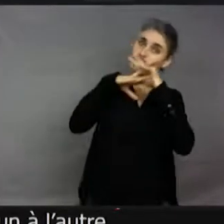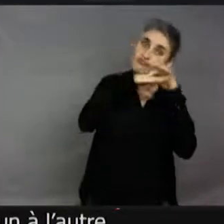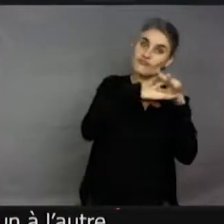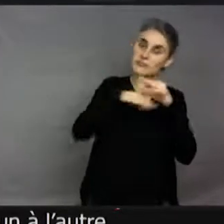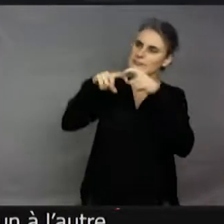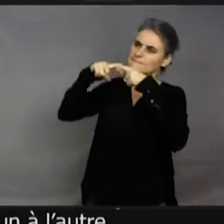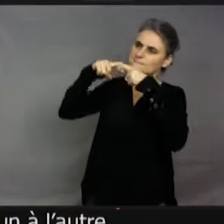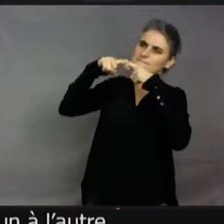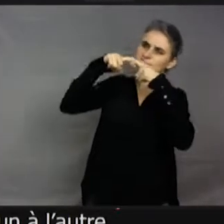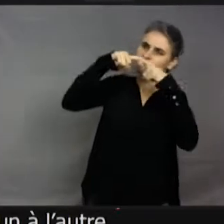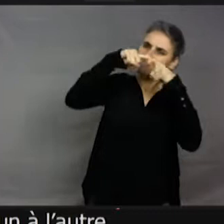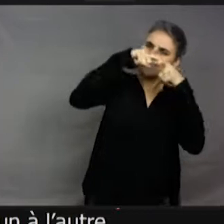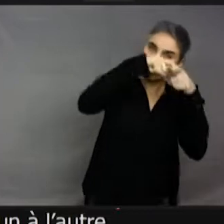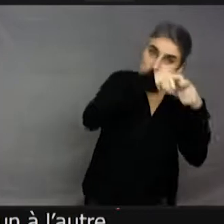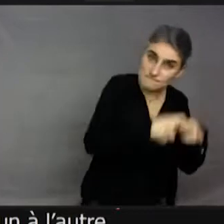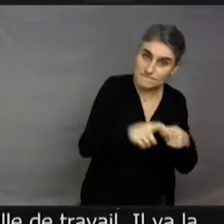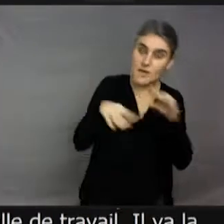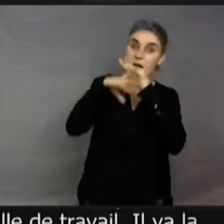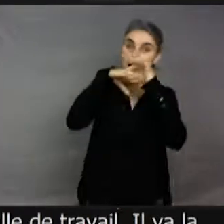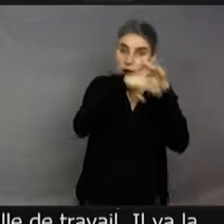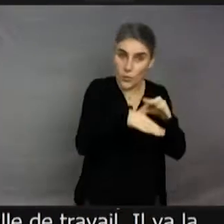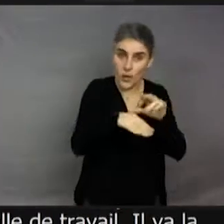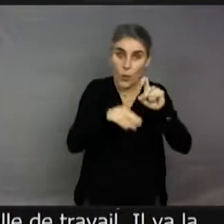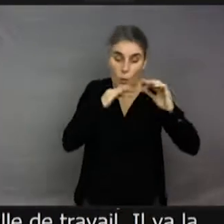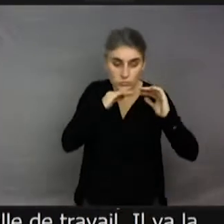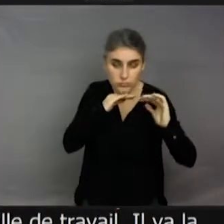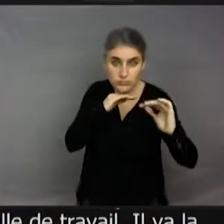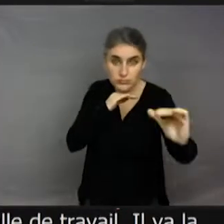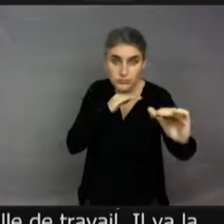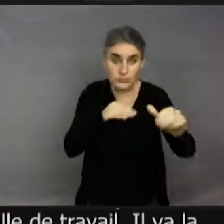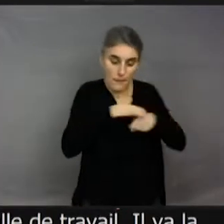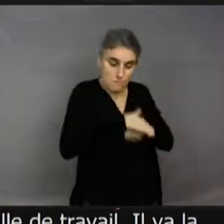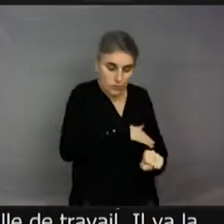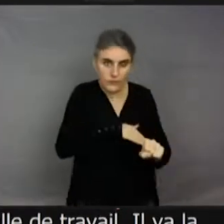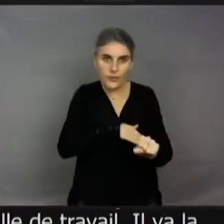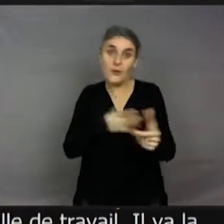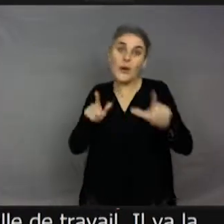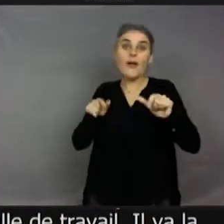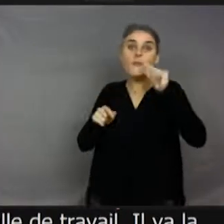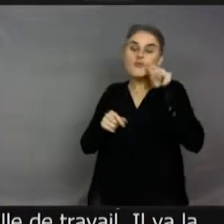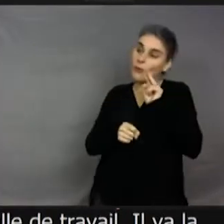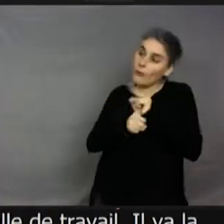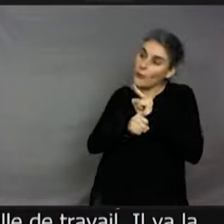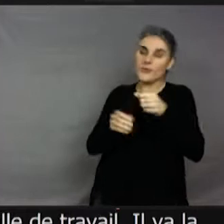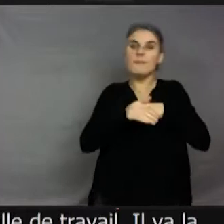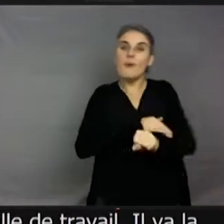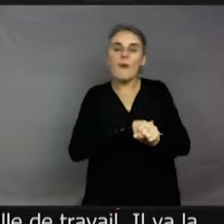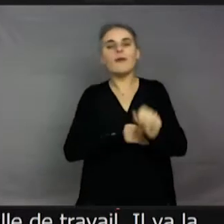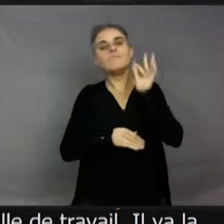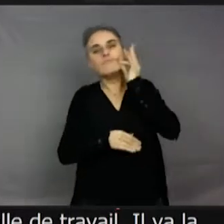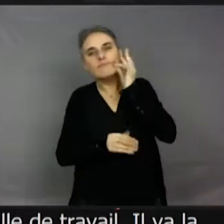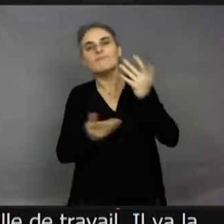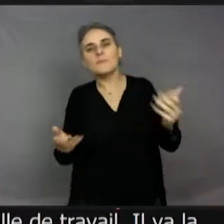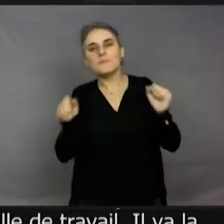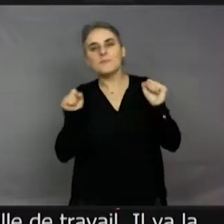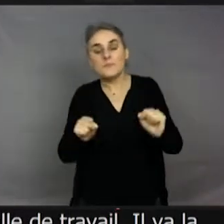'à l'eau et jusqu'à ce qu'elle pond. Il assiste à l'accouchement. assiste à l'accouchement. Et quand vous voyez deux petites